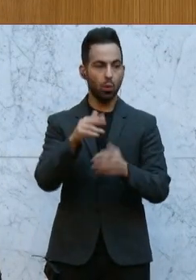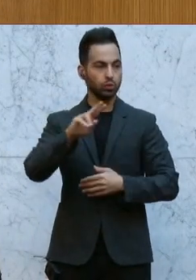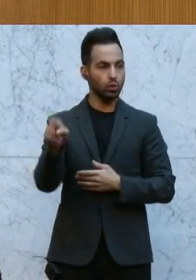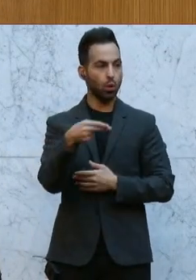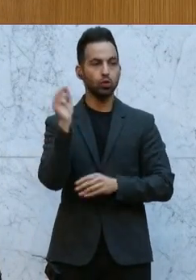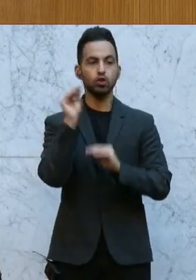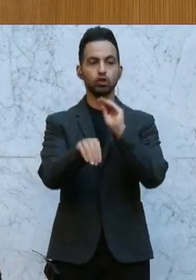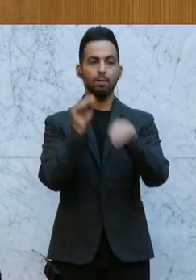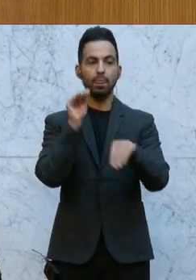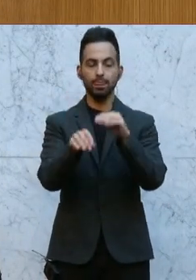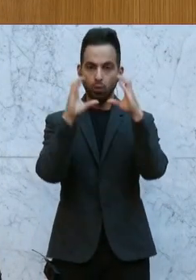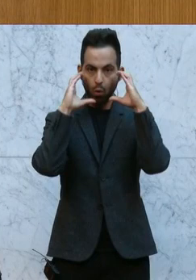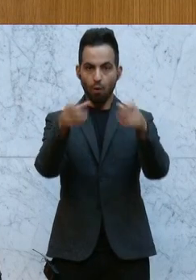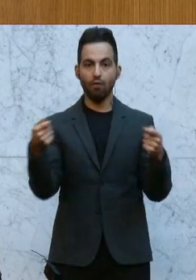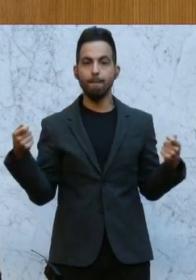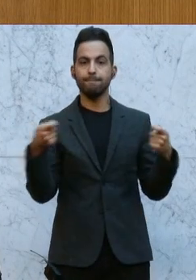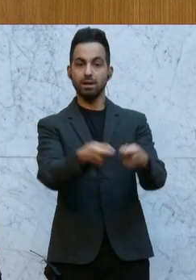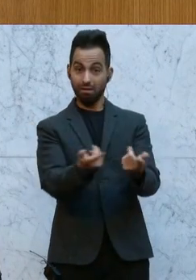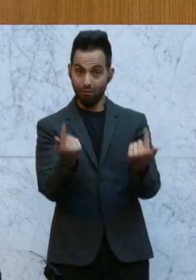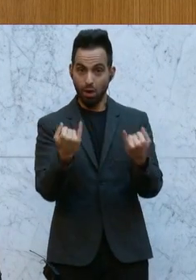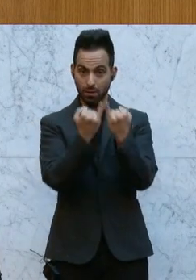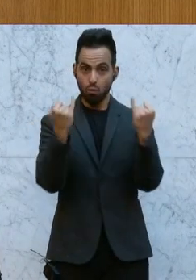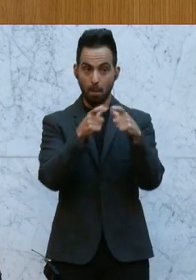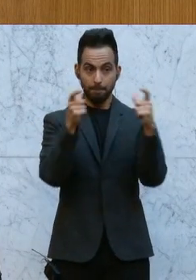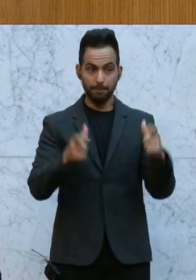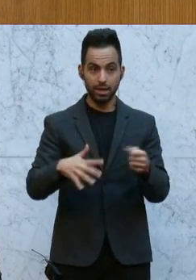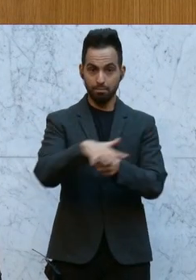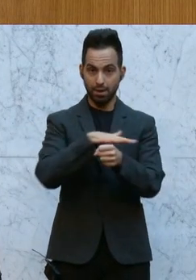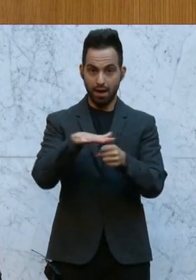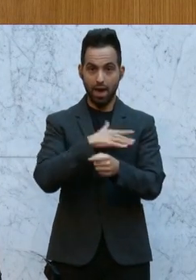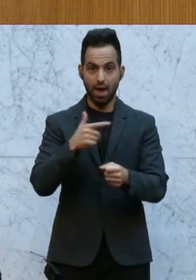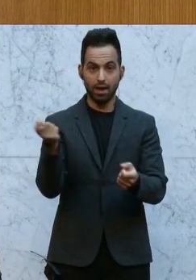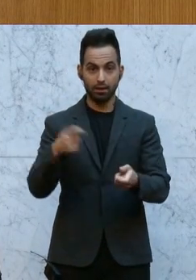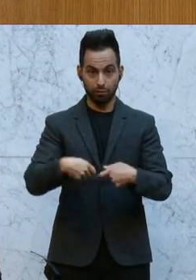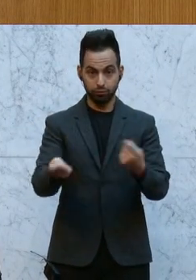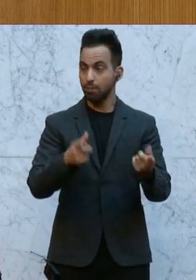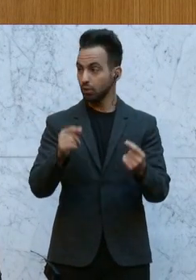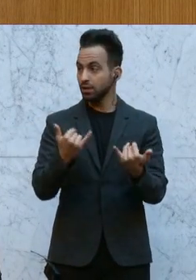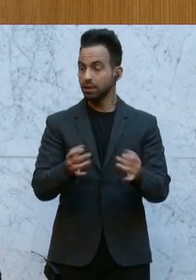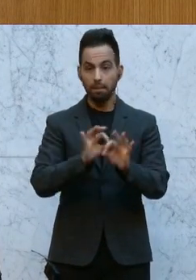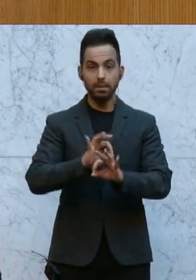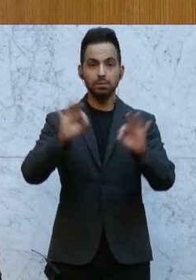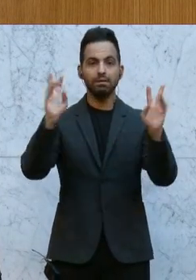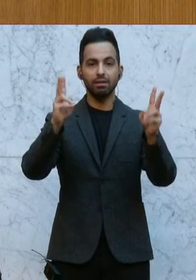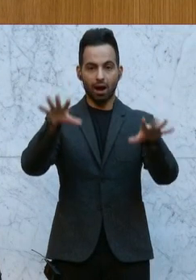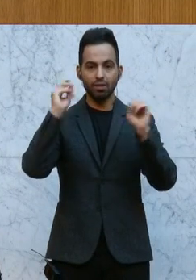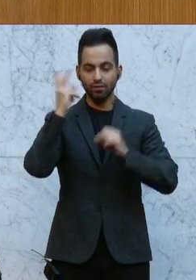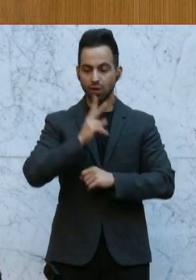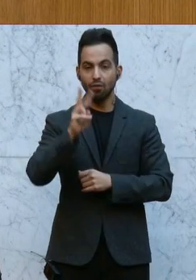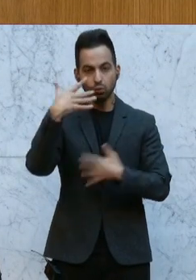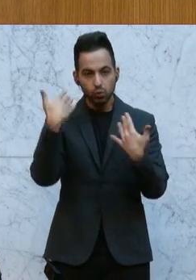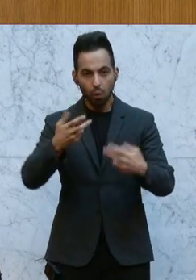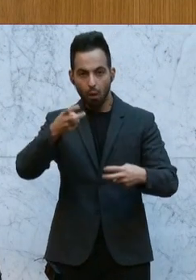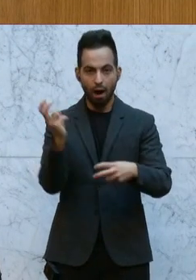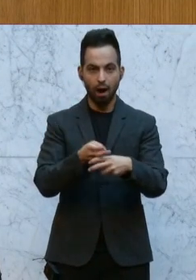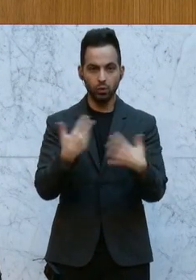geflossen sind an die ÖVP eben aus der Immobilienbranche und ich denke, dann versteht man ein bisschen besser, warum man sich so hart und so vehement